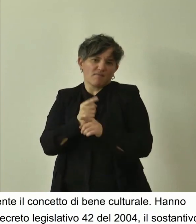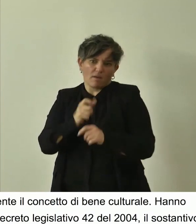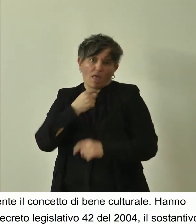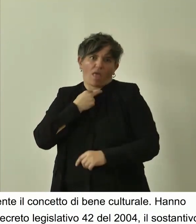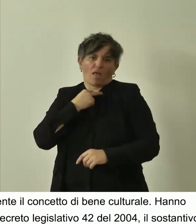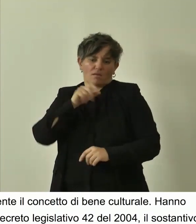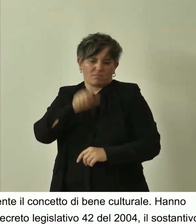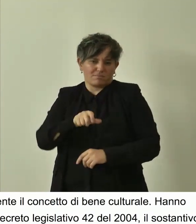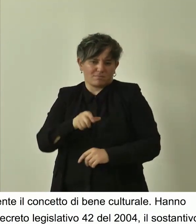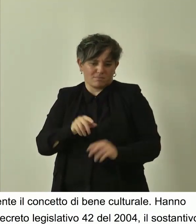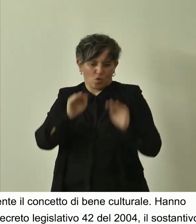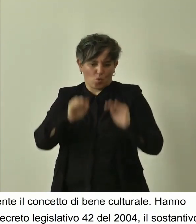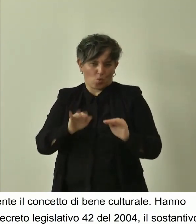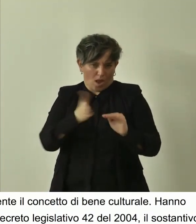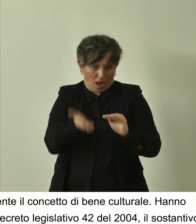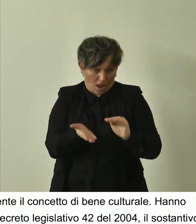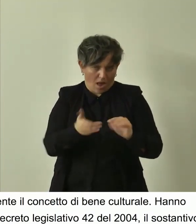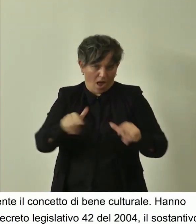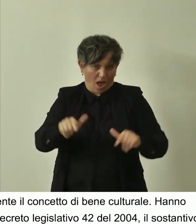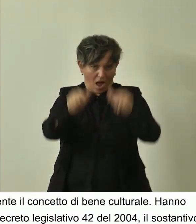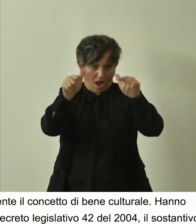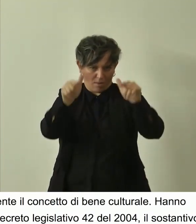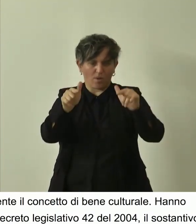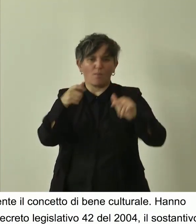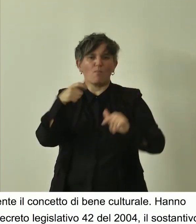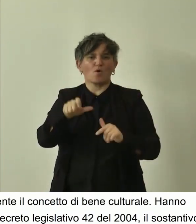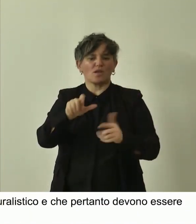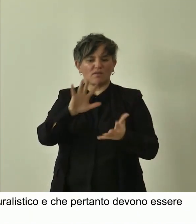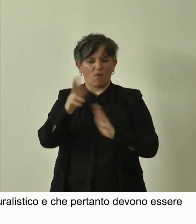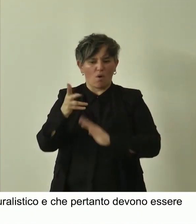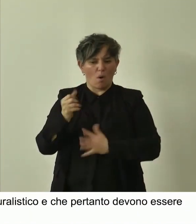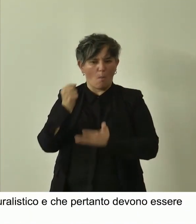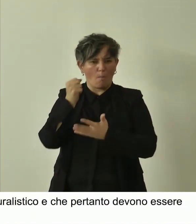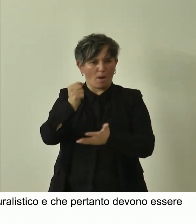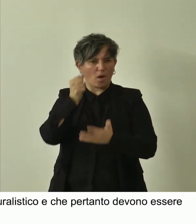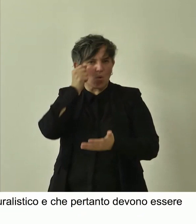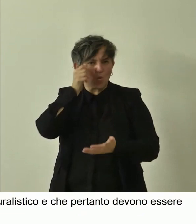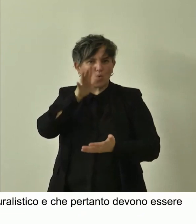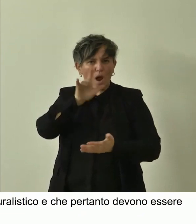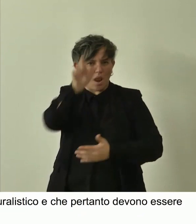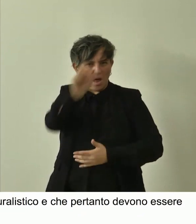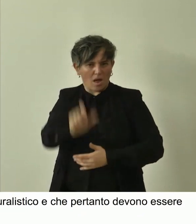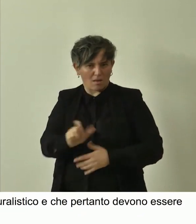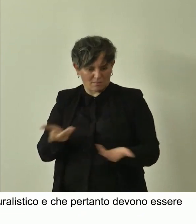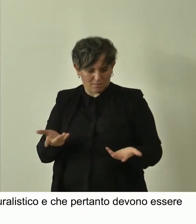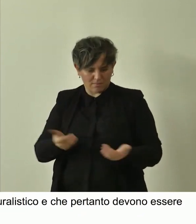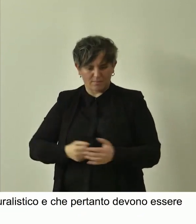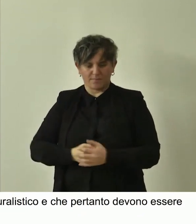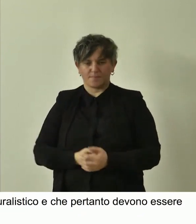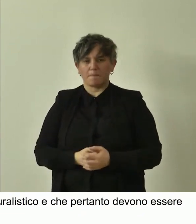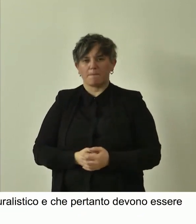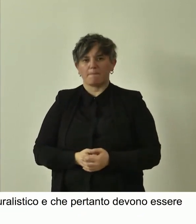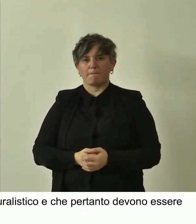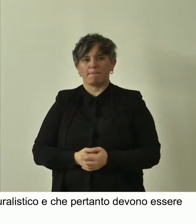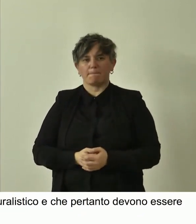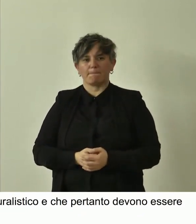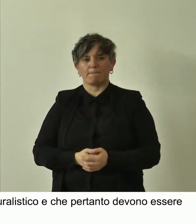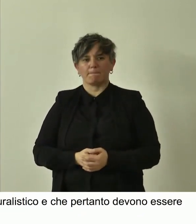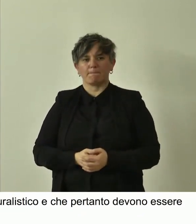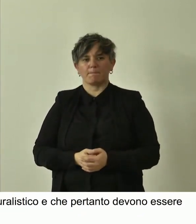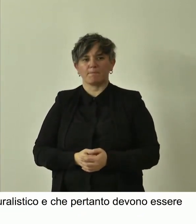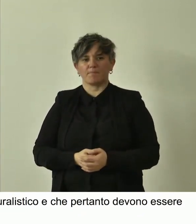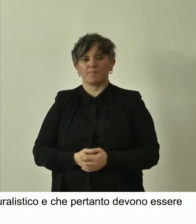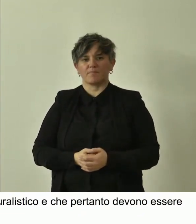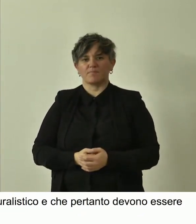in quanto patrimonio culturale della nazione. Per la prima volta